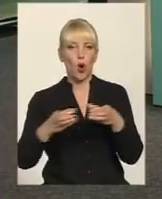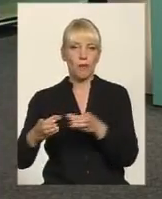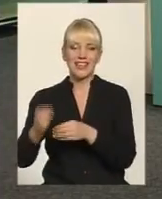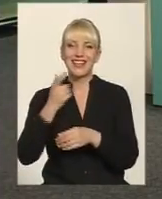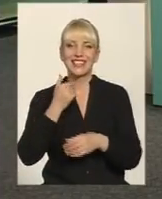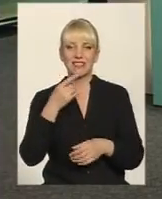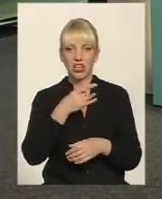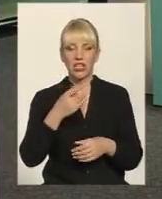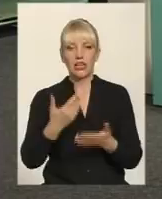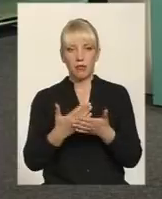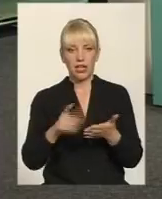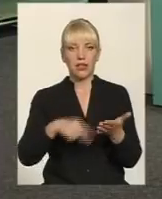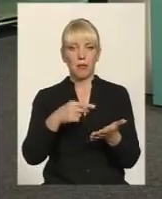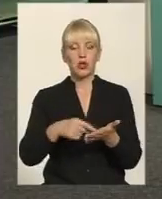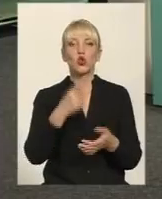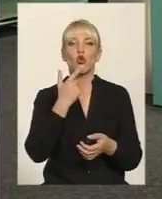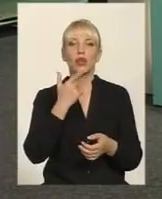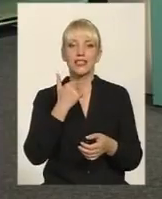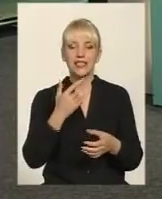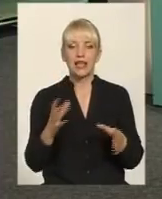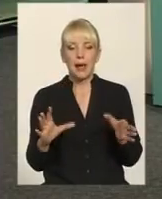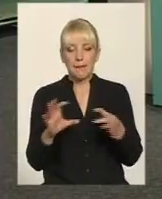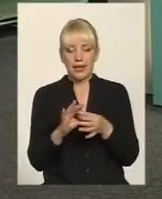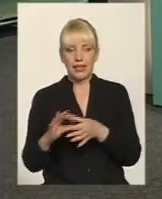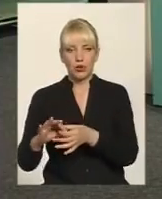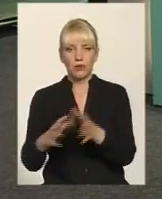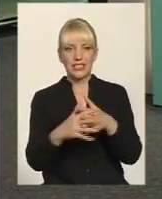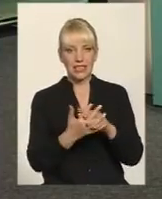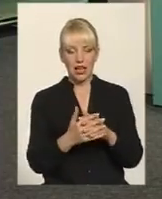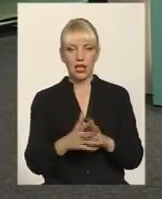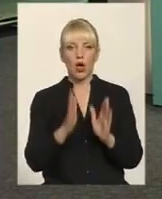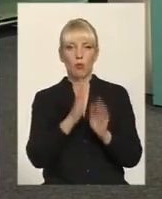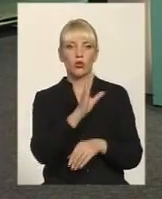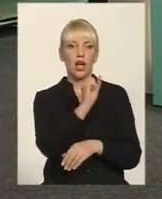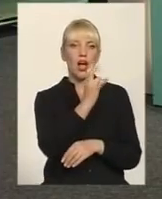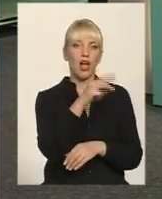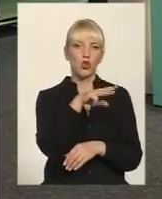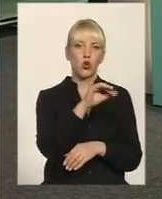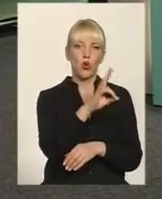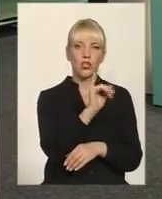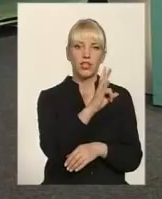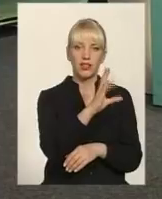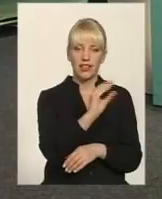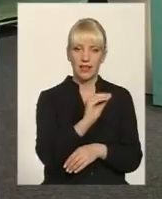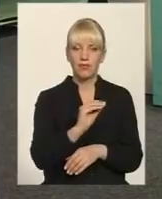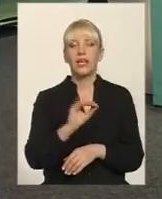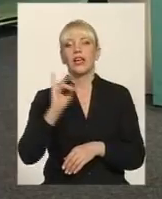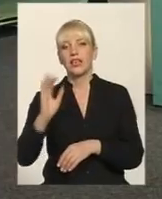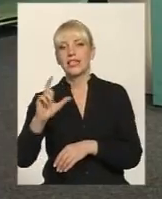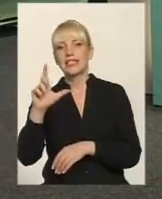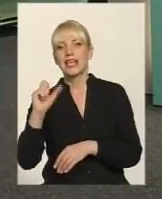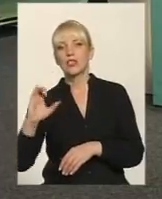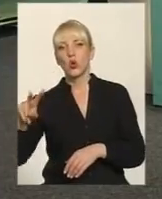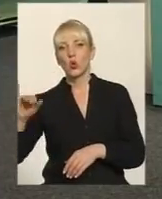Буде в самому Красилові саму собою, з приєднаними селами, буде в Антонінах і буде Заслучне. Я закликаю Заслучне швидше прискорити